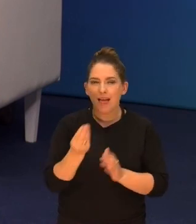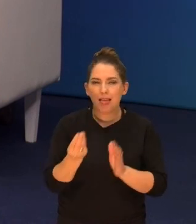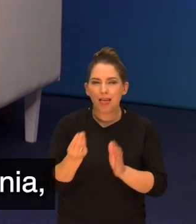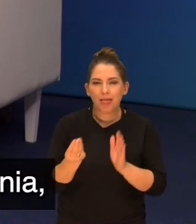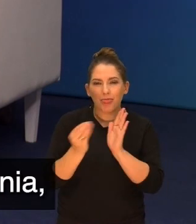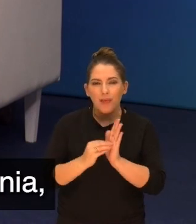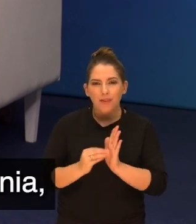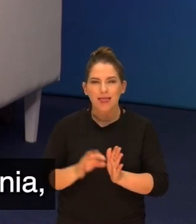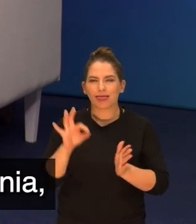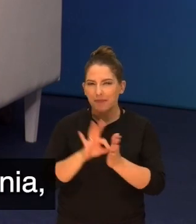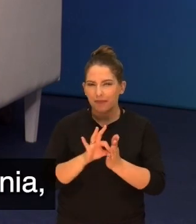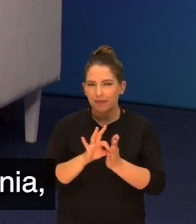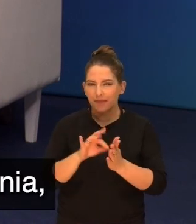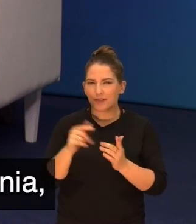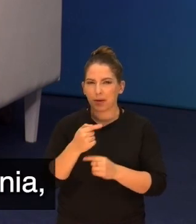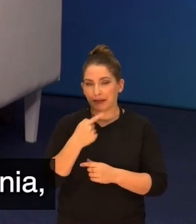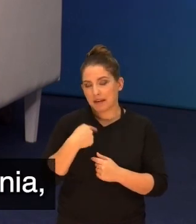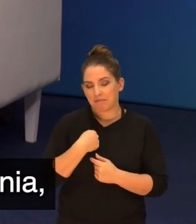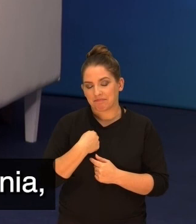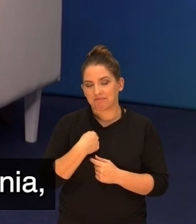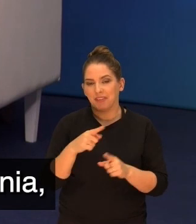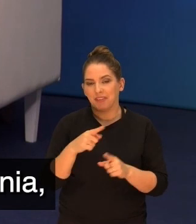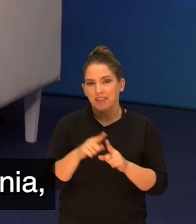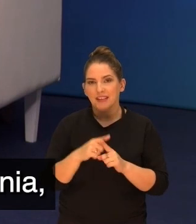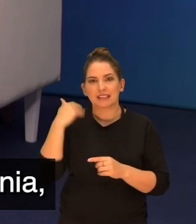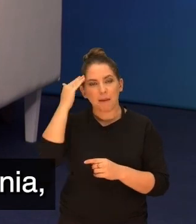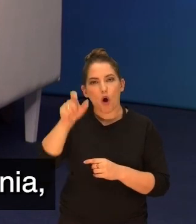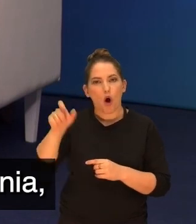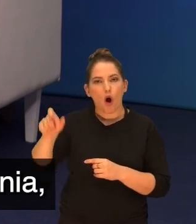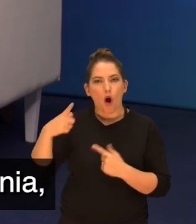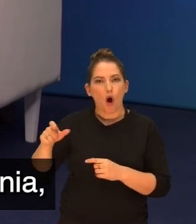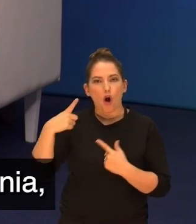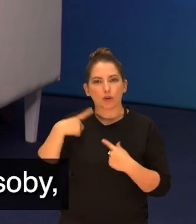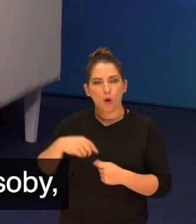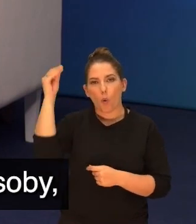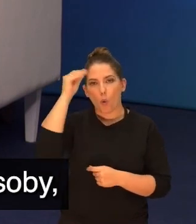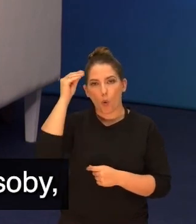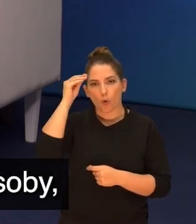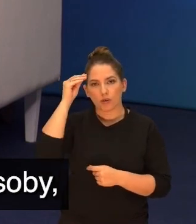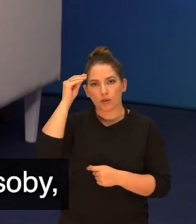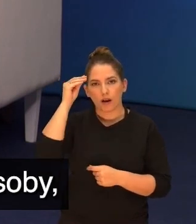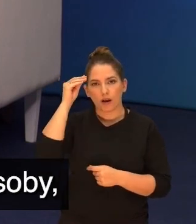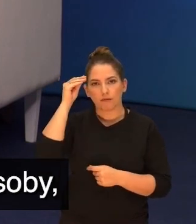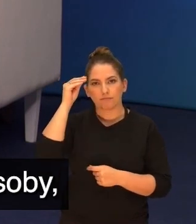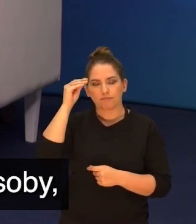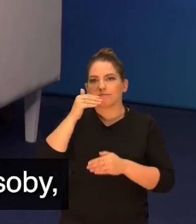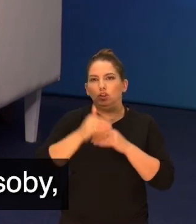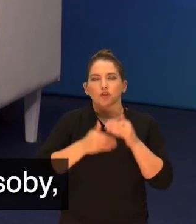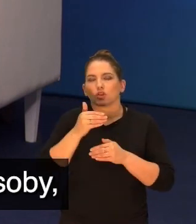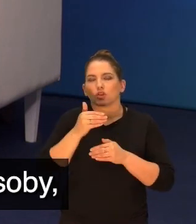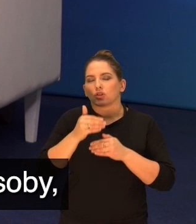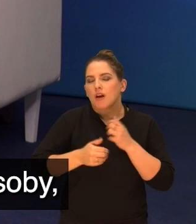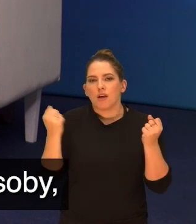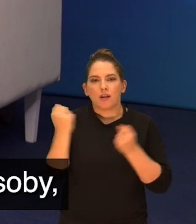dodatkowe, to na pewno trzeba powiedzieć, ja na przykład znam też osobę, ucznia, który jest przeszczęśliwy, że ma zdalne